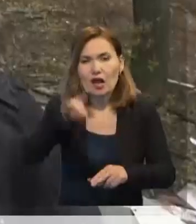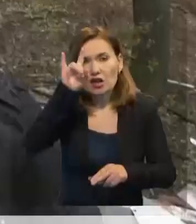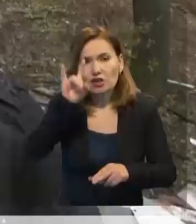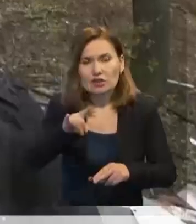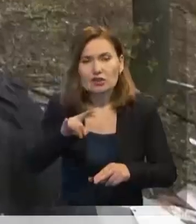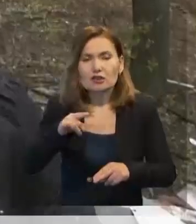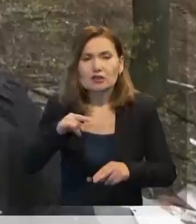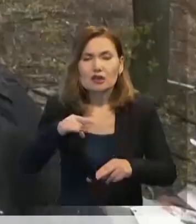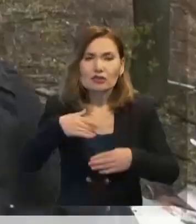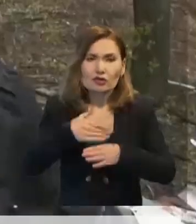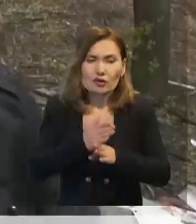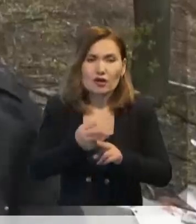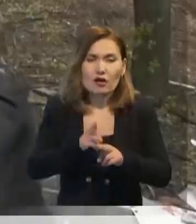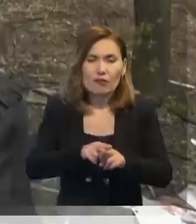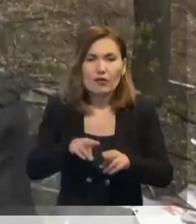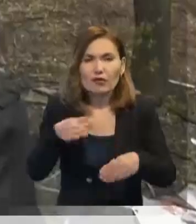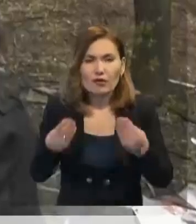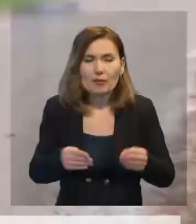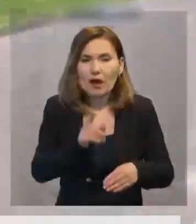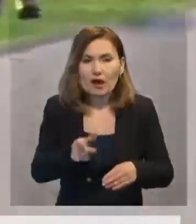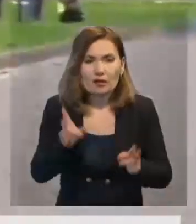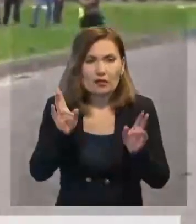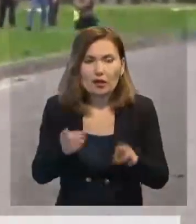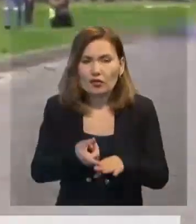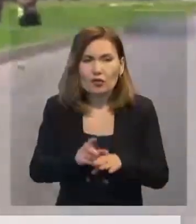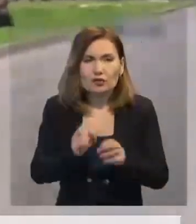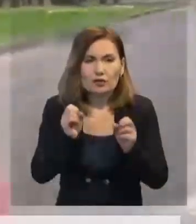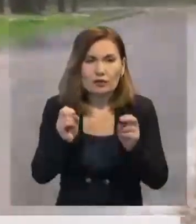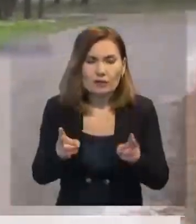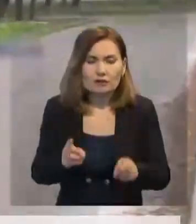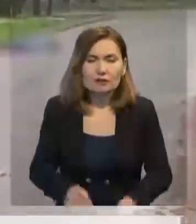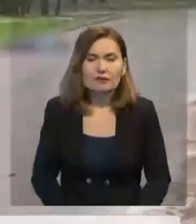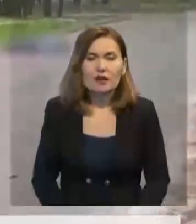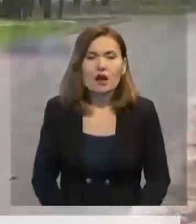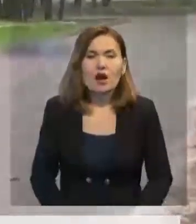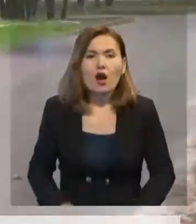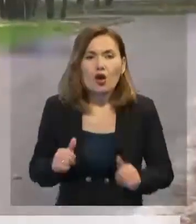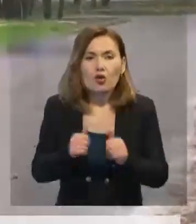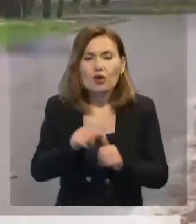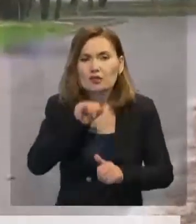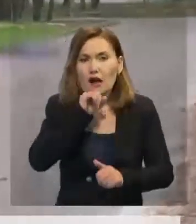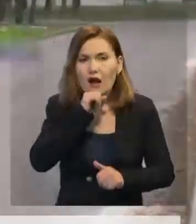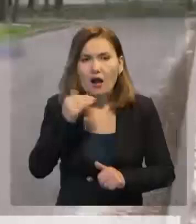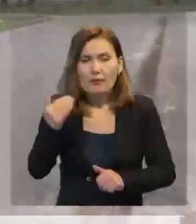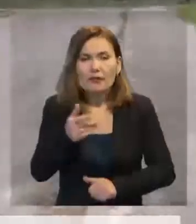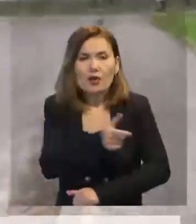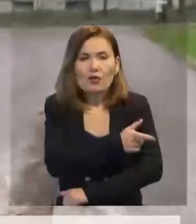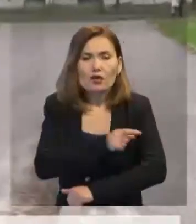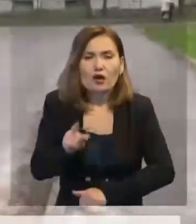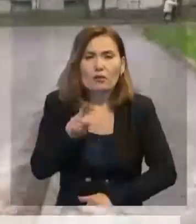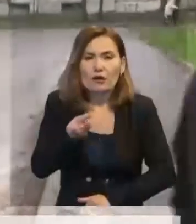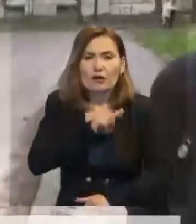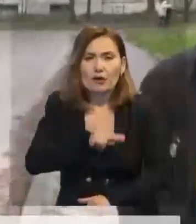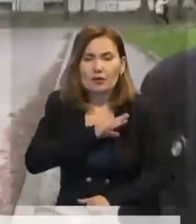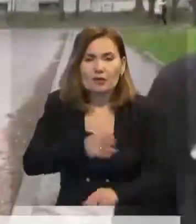тип адамдар кө жұмып, не жара қаталуы мүмкінеді. Көрші ата жақын жердегі күзетті жұмыс деген, күнде